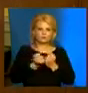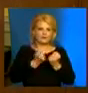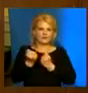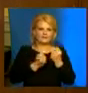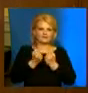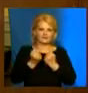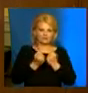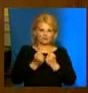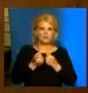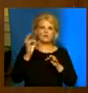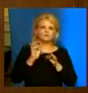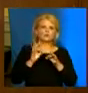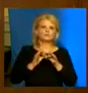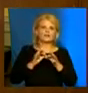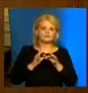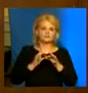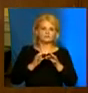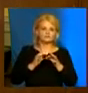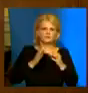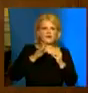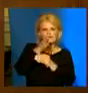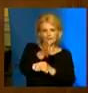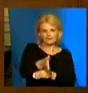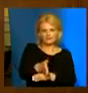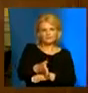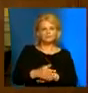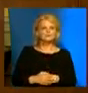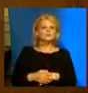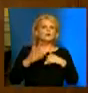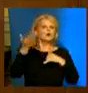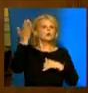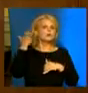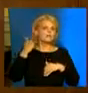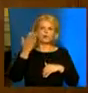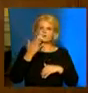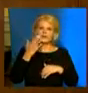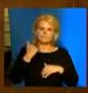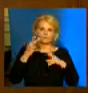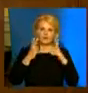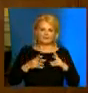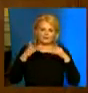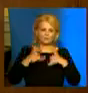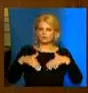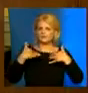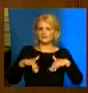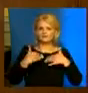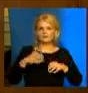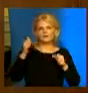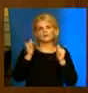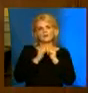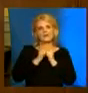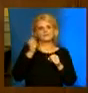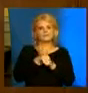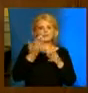azonnali belépéssel történtek. Erre korábban nem volt lehetőség. Most valószínűleg valami hirtelen, véletlen folytán rengeteg munkahely